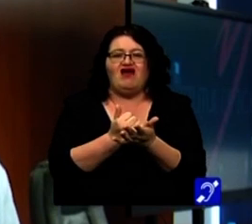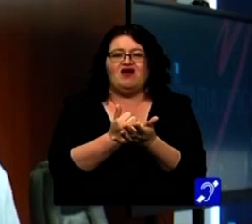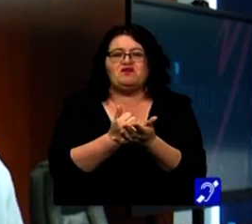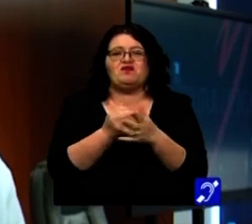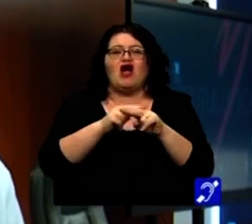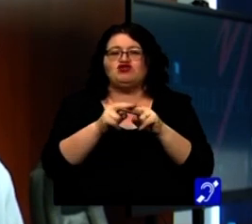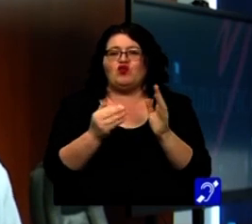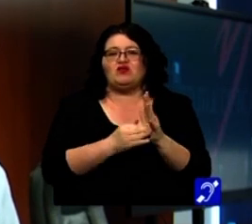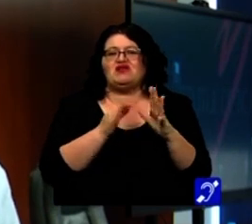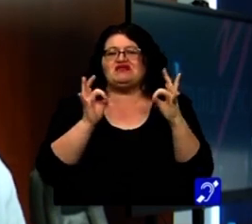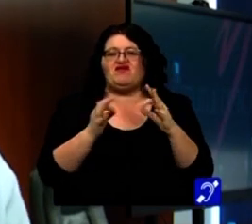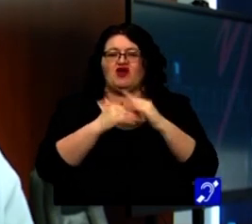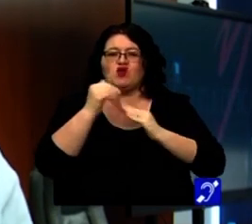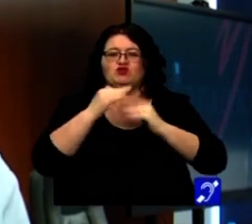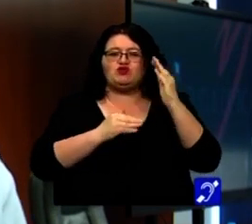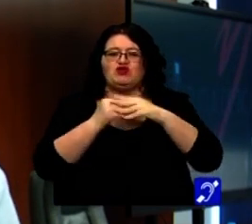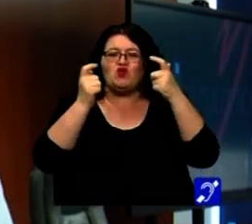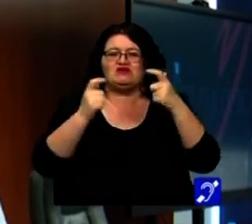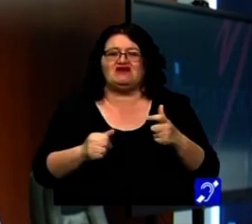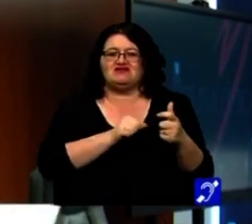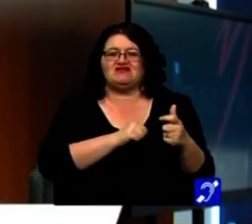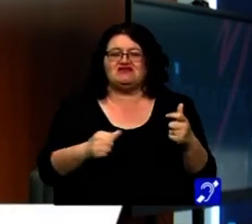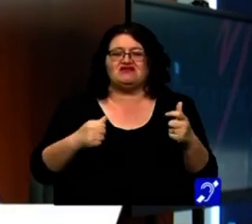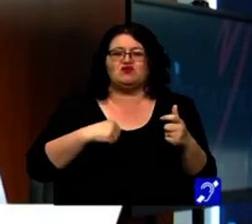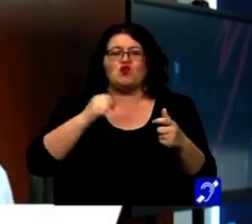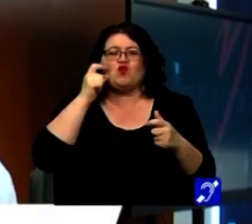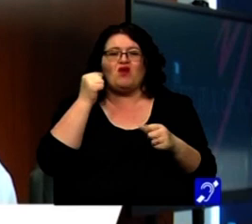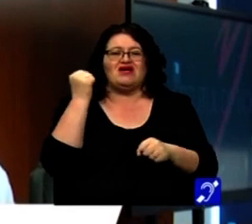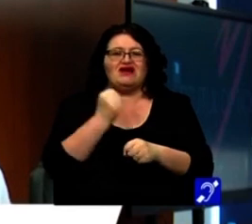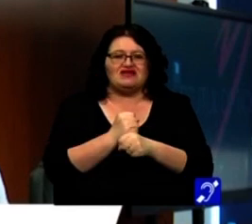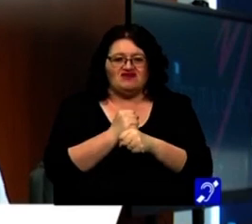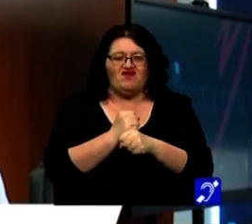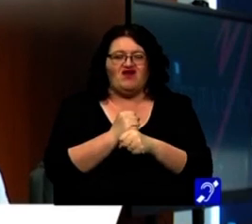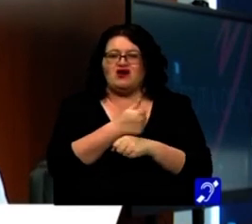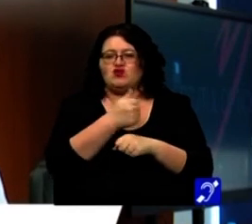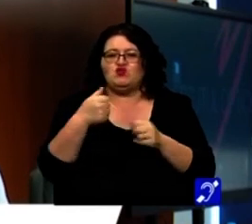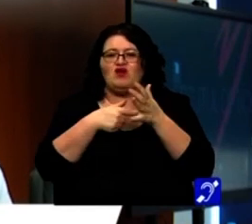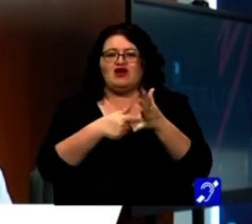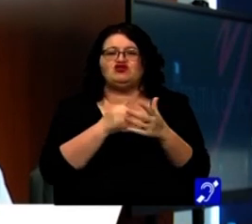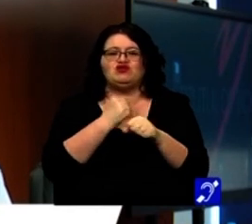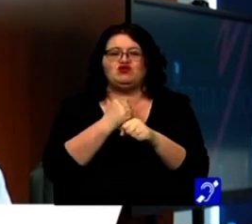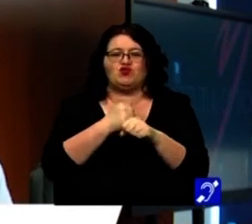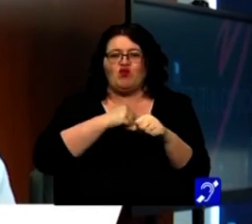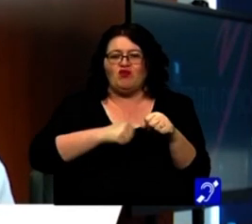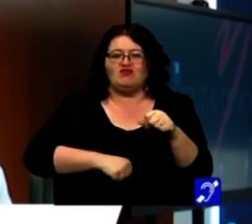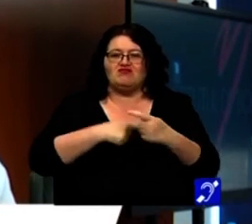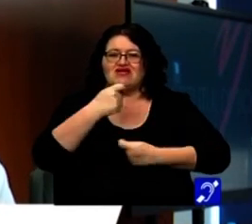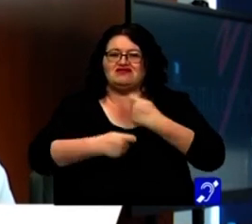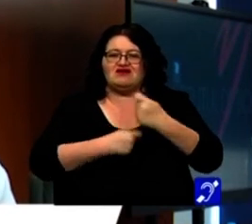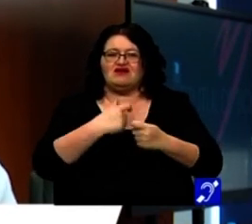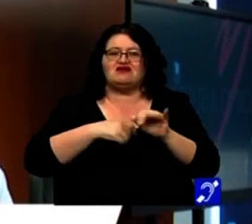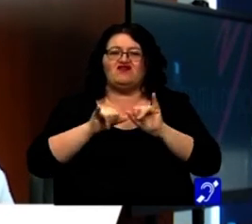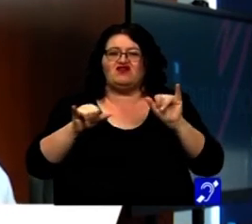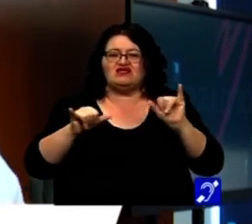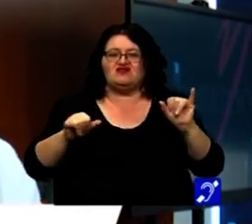așa cum trebuie să fie construită, o secție de sine stătătoare cu oameni care să facă doar acest lucru cu profesioniști care se vor